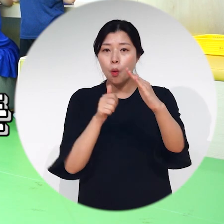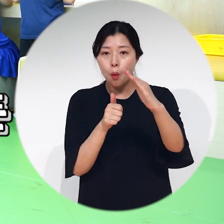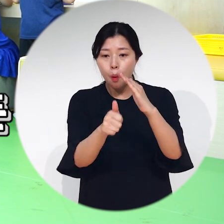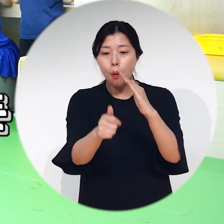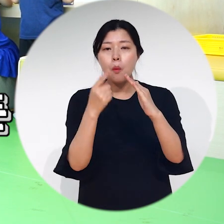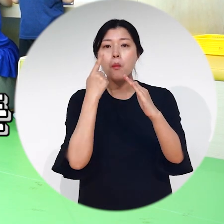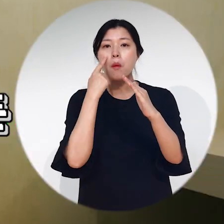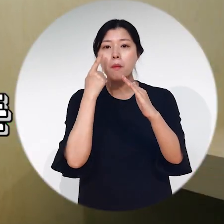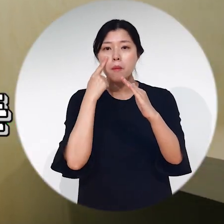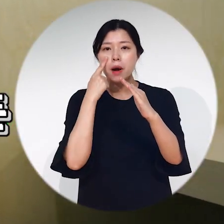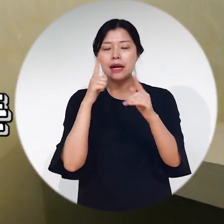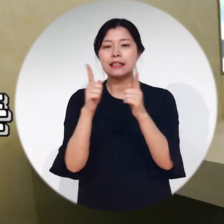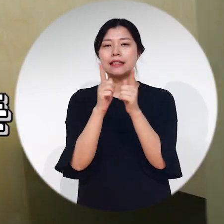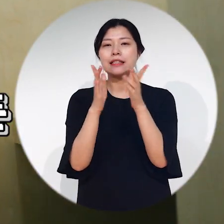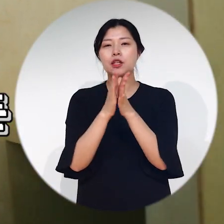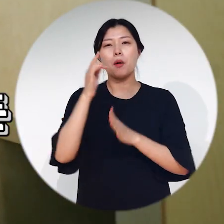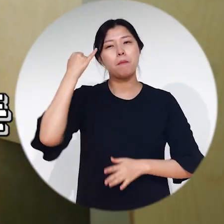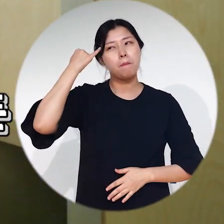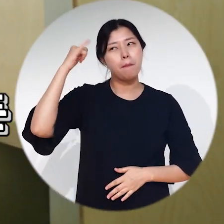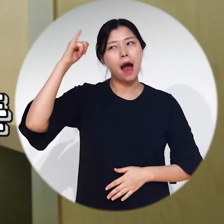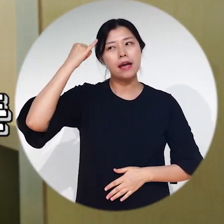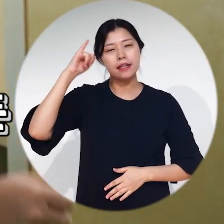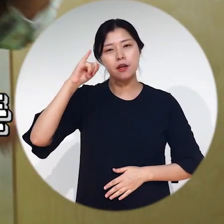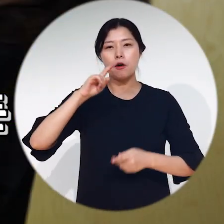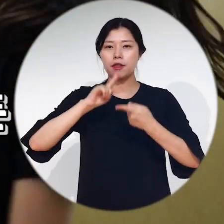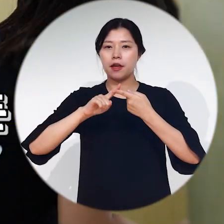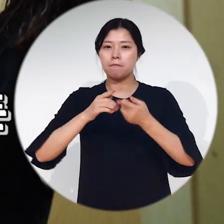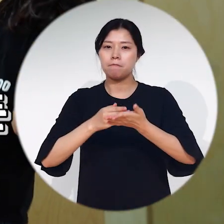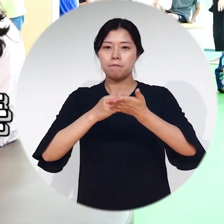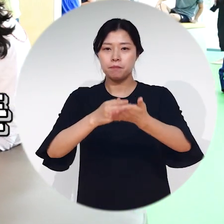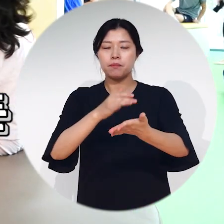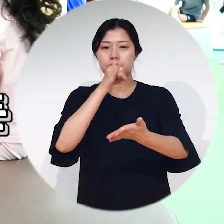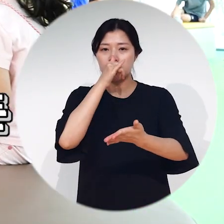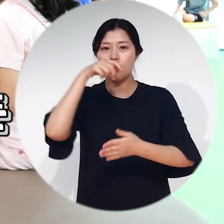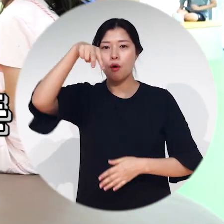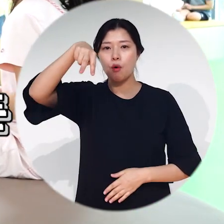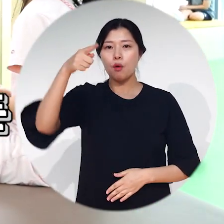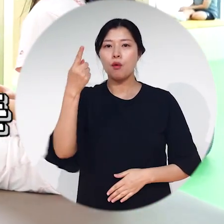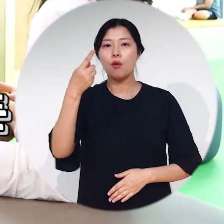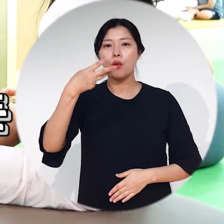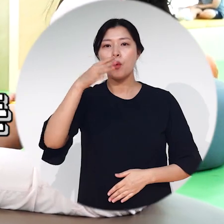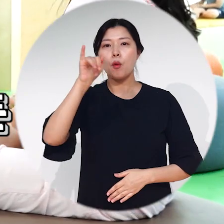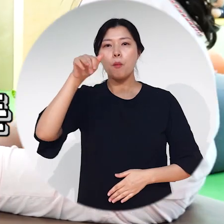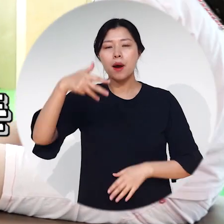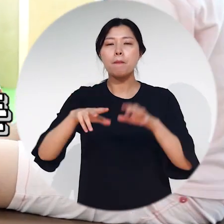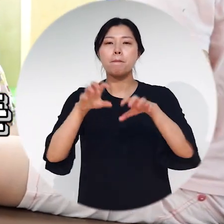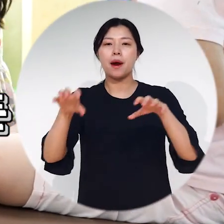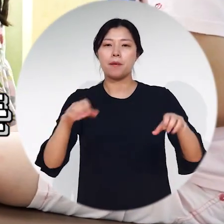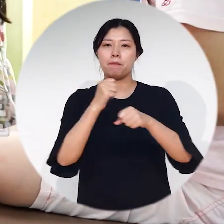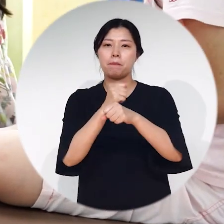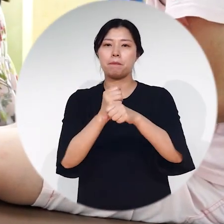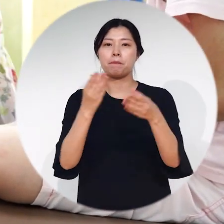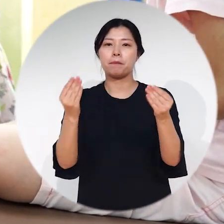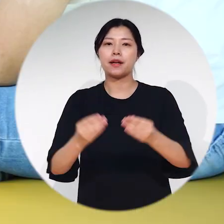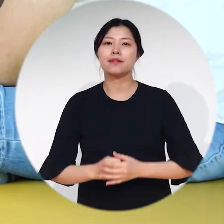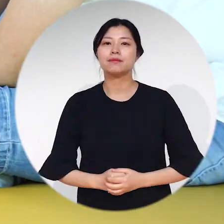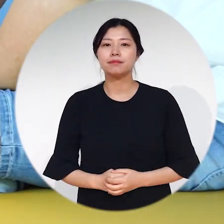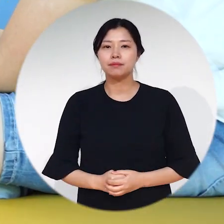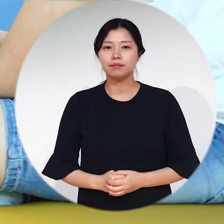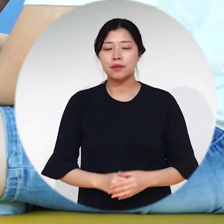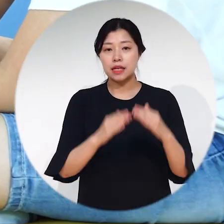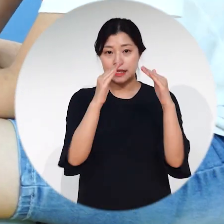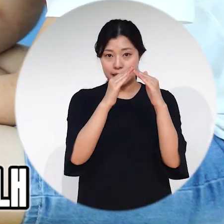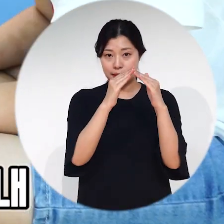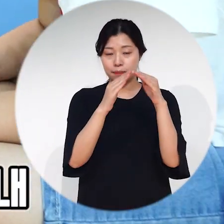학생들이 직접 생각했던 아이디어들이 반영돼 솔빛 마을도 만들어졌습니다. 집과